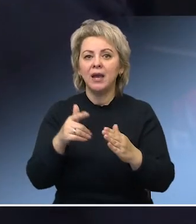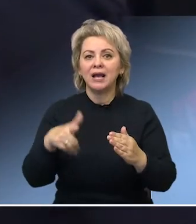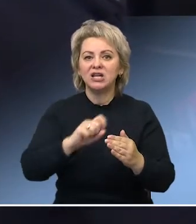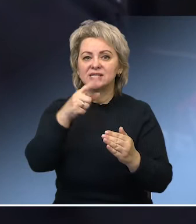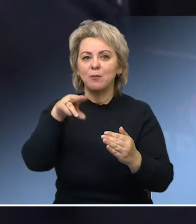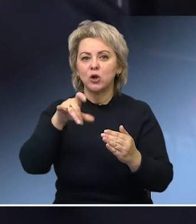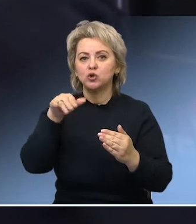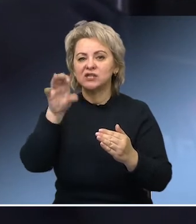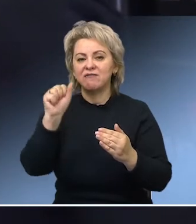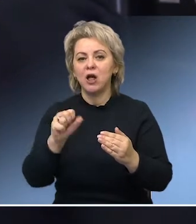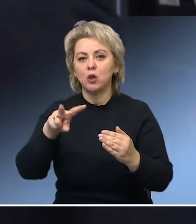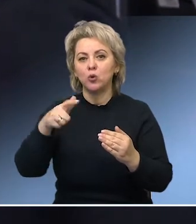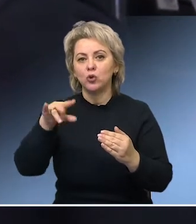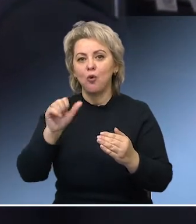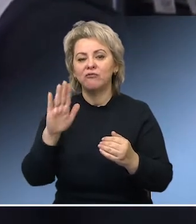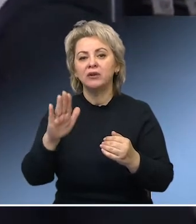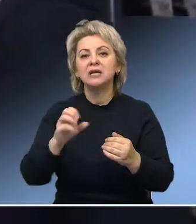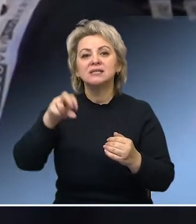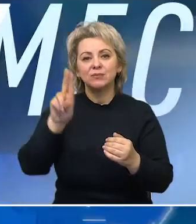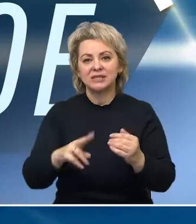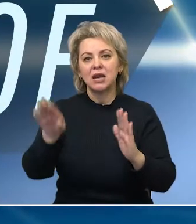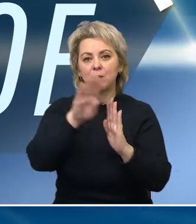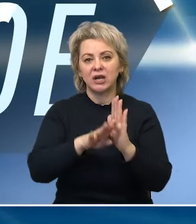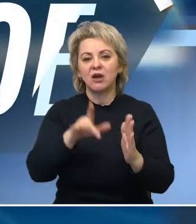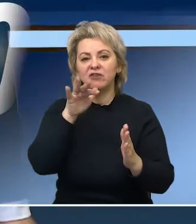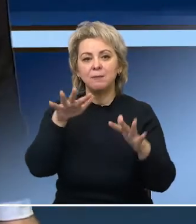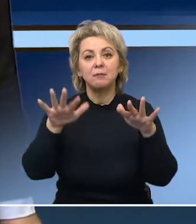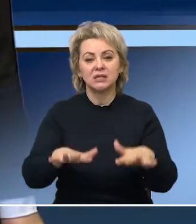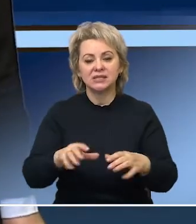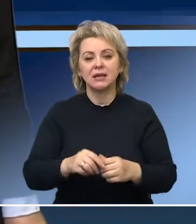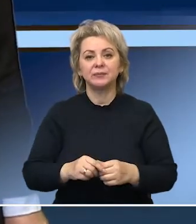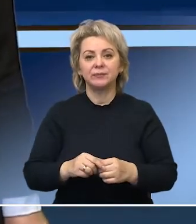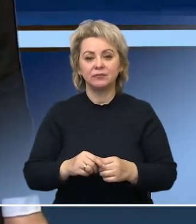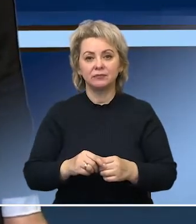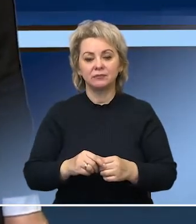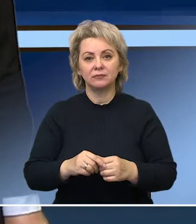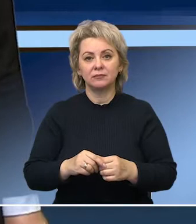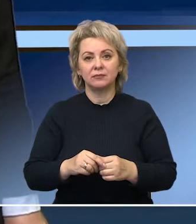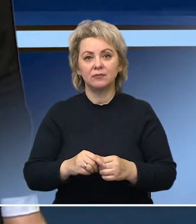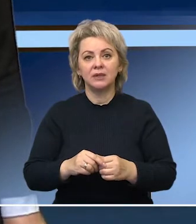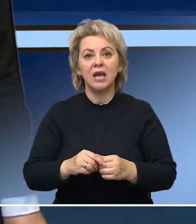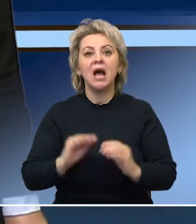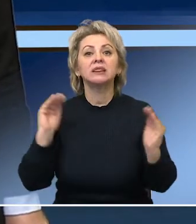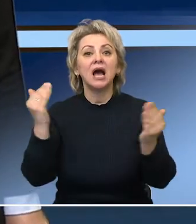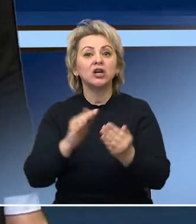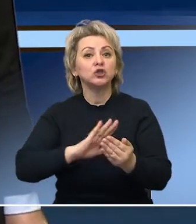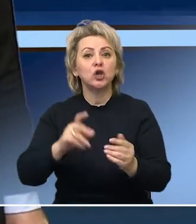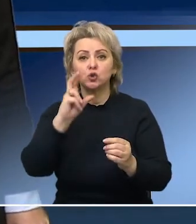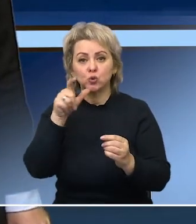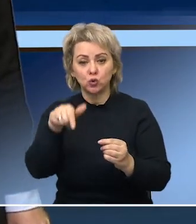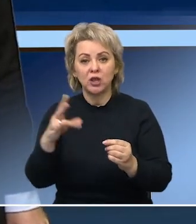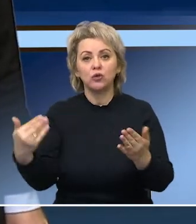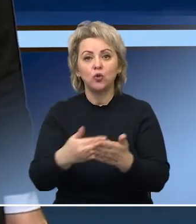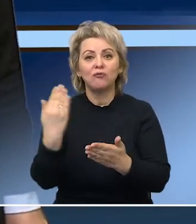Лунев, Александр Гайко. Специально для программы «Время местное». На карантине не скучно. В Новошахтинске студенты и